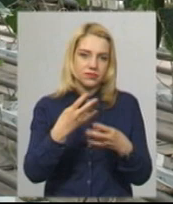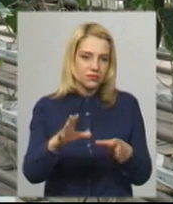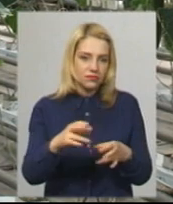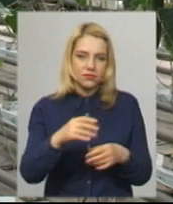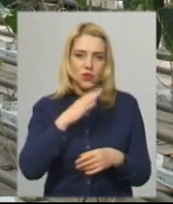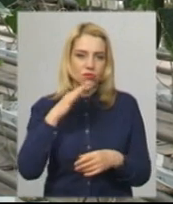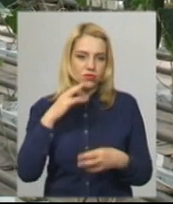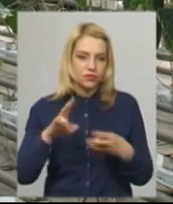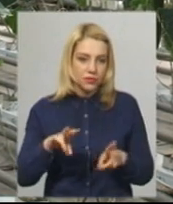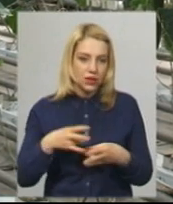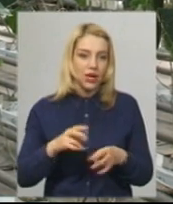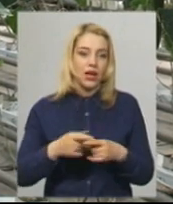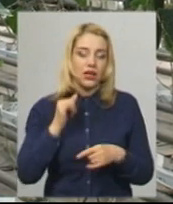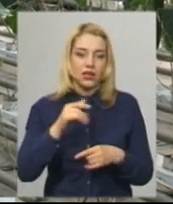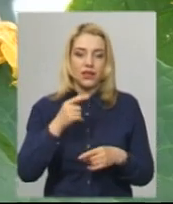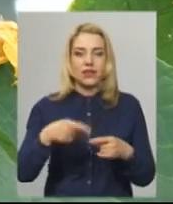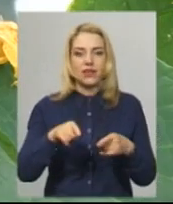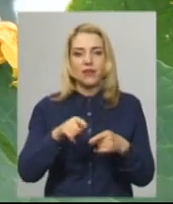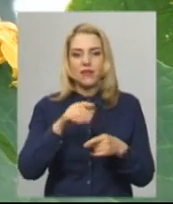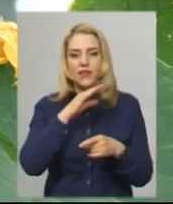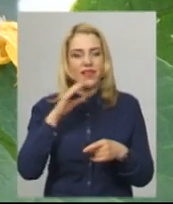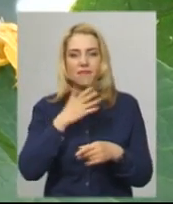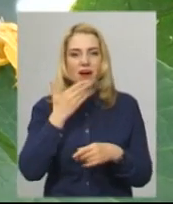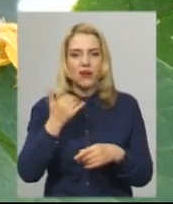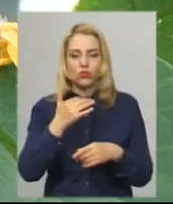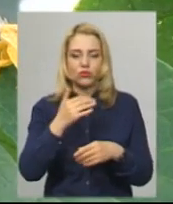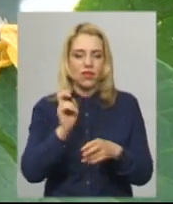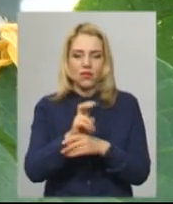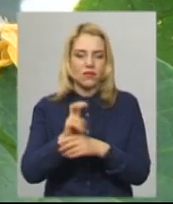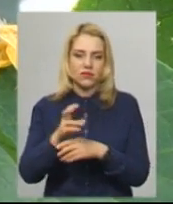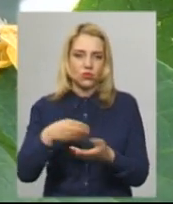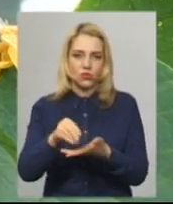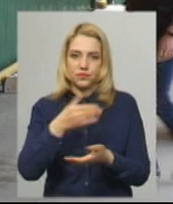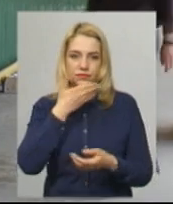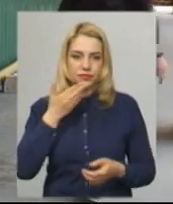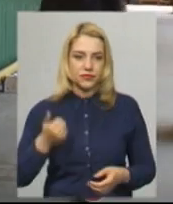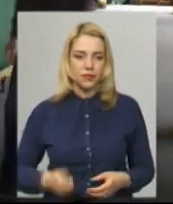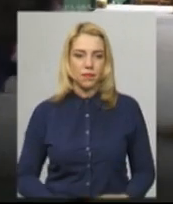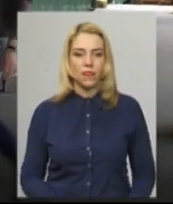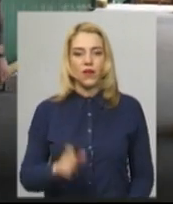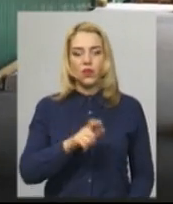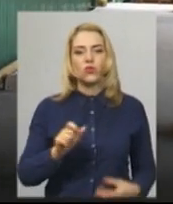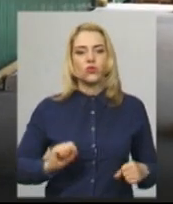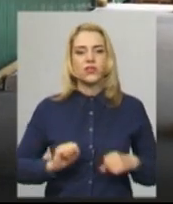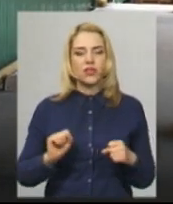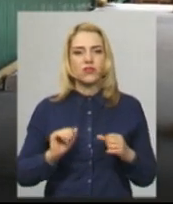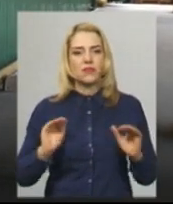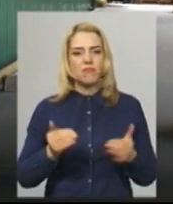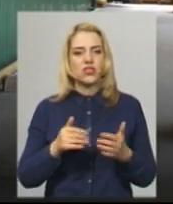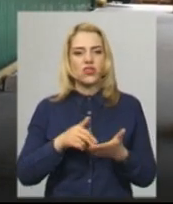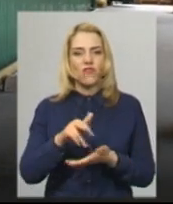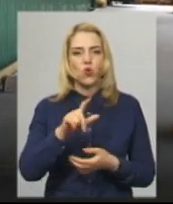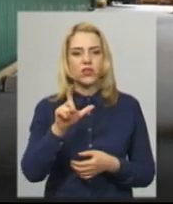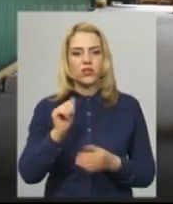такі магазини в час карантинних обмежень ходять не всі на закупи, каже власник тепличного господарства Василь Міракін. Люди стараються менше виходити з дому,